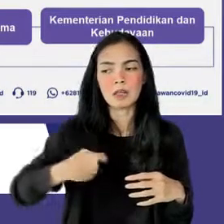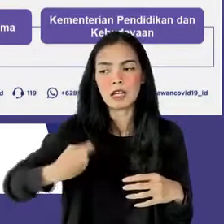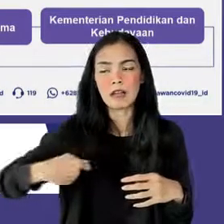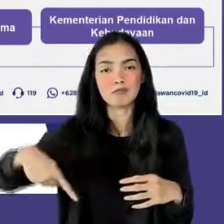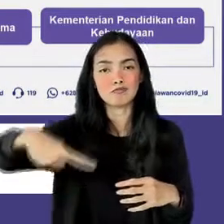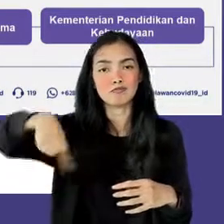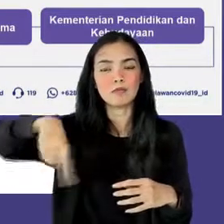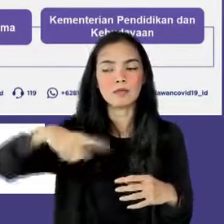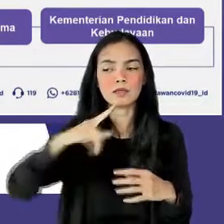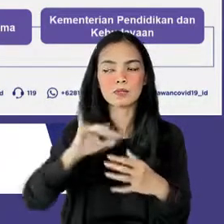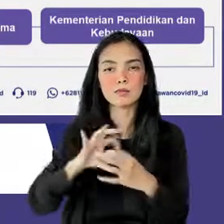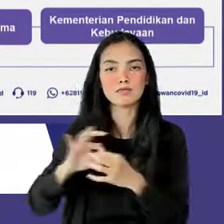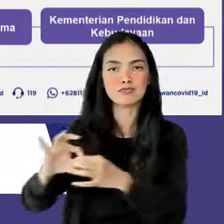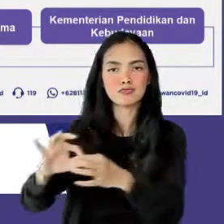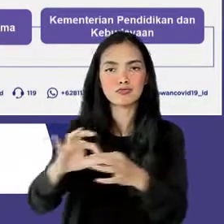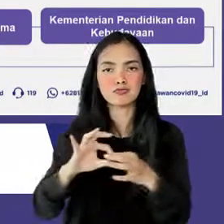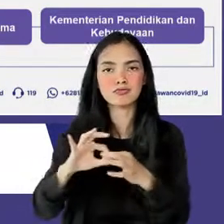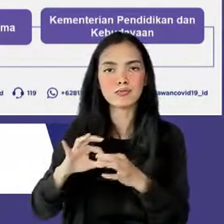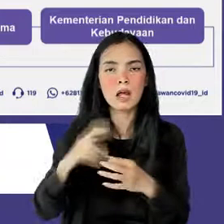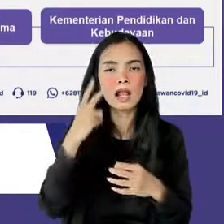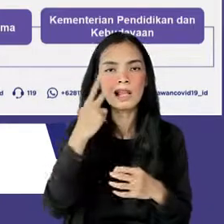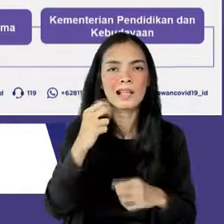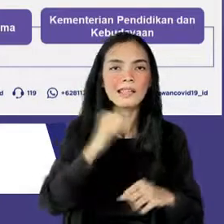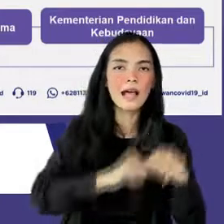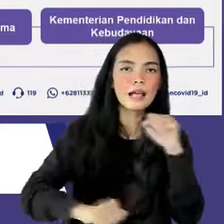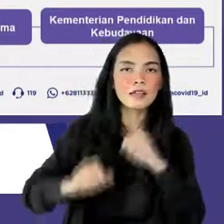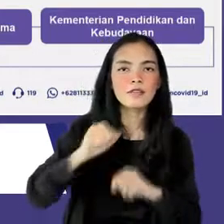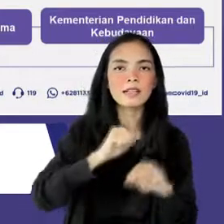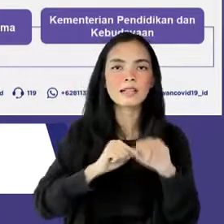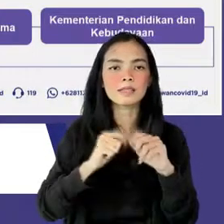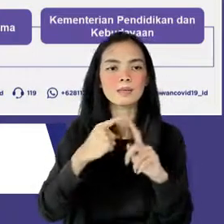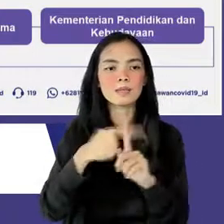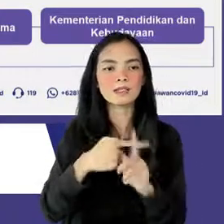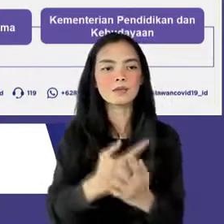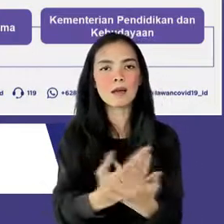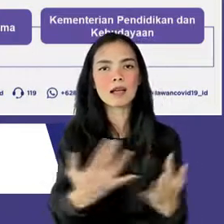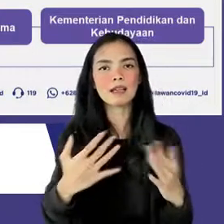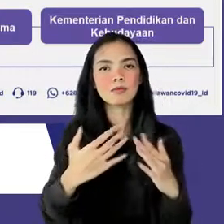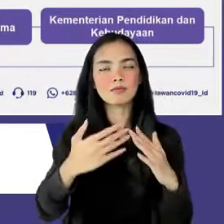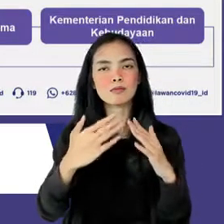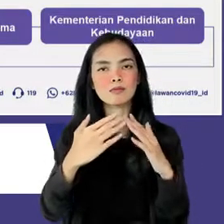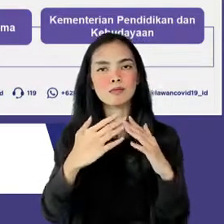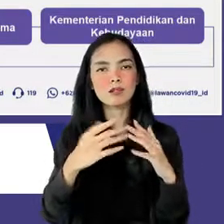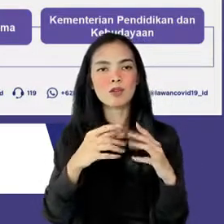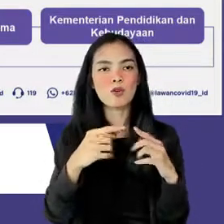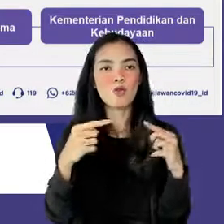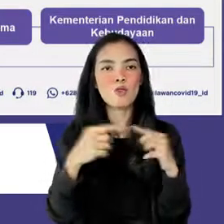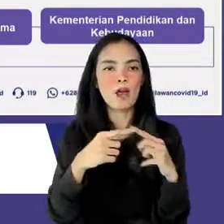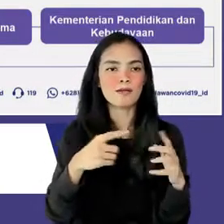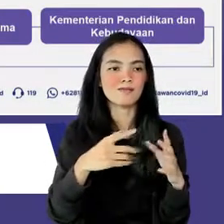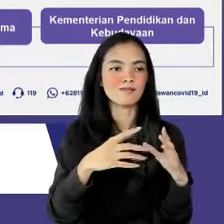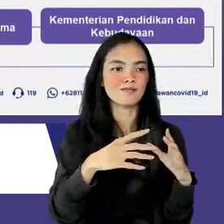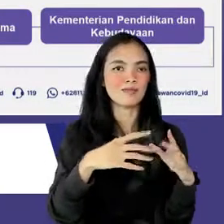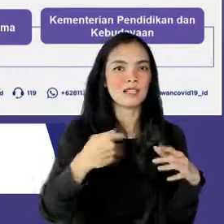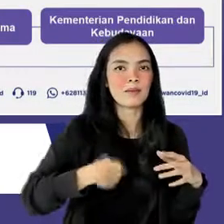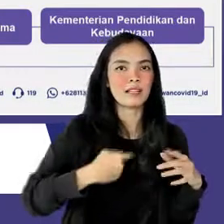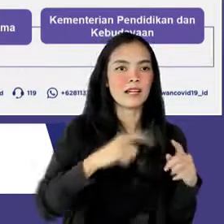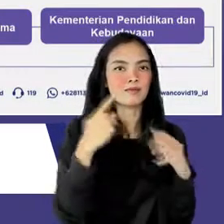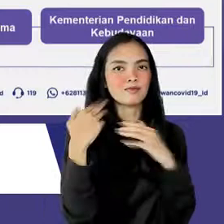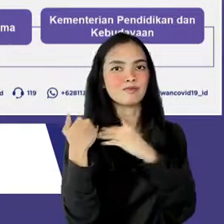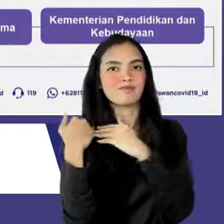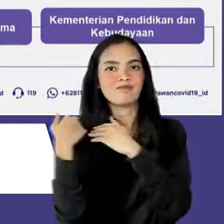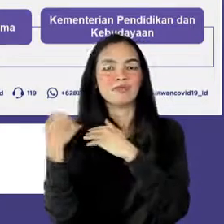memastikan diterapkannya pengkondisian aktivitas dan mobilitas masyarakat di sektor-sektor terkait di setiap